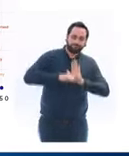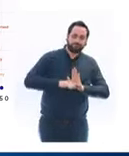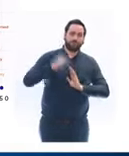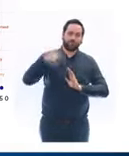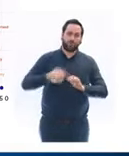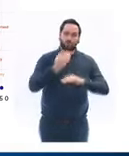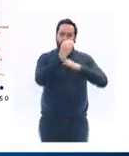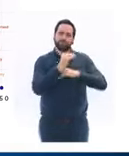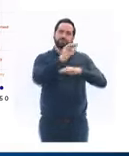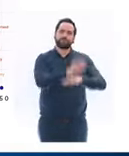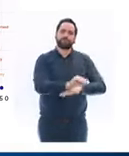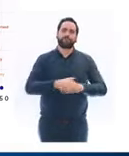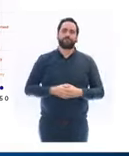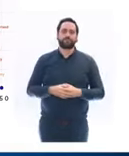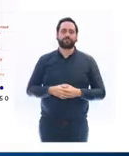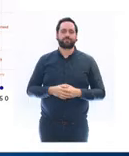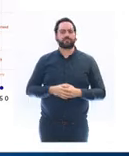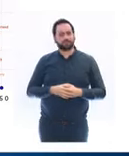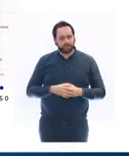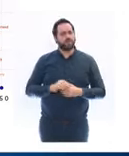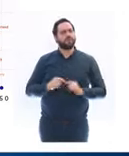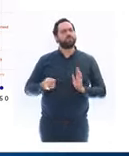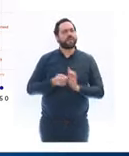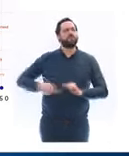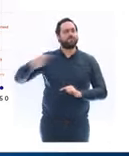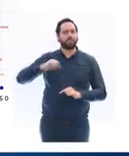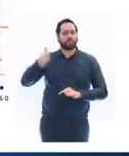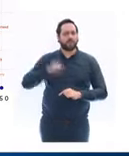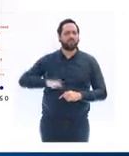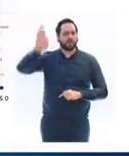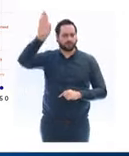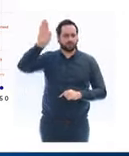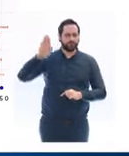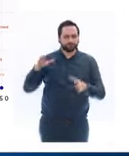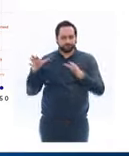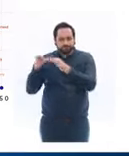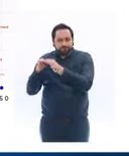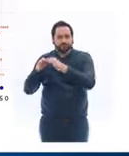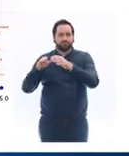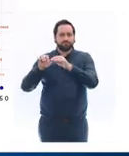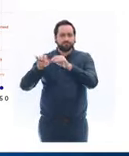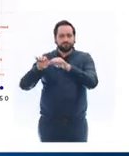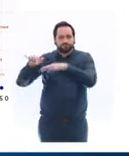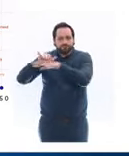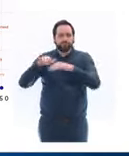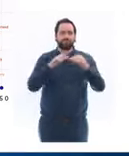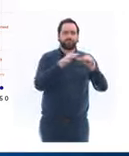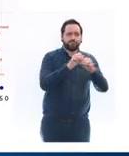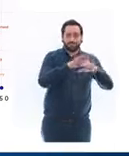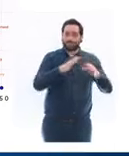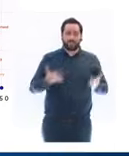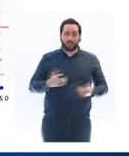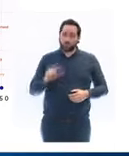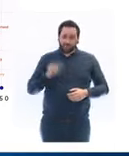la première vague, toutes nos régions et toutes les catégories d'âge sont touchées. Puisque le virus